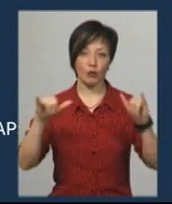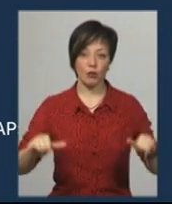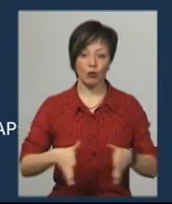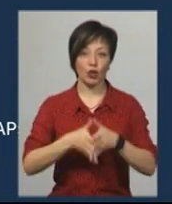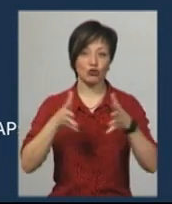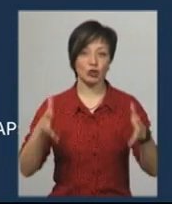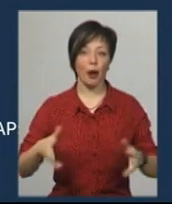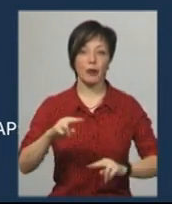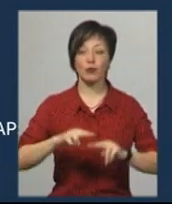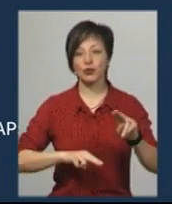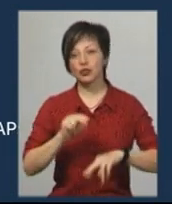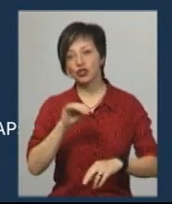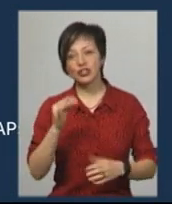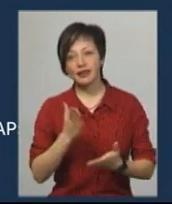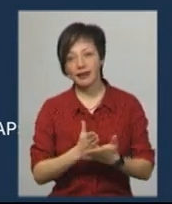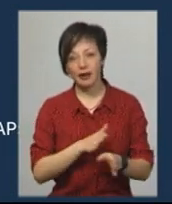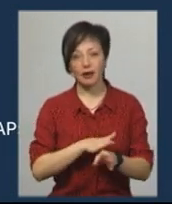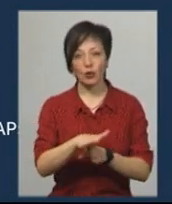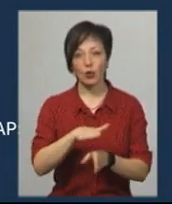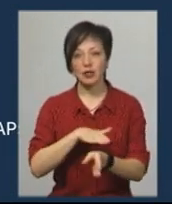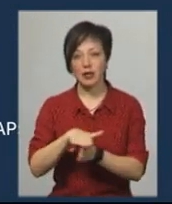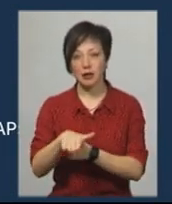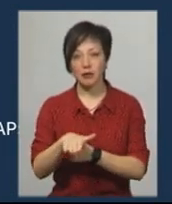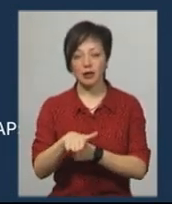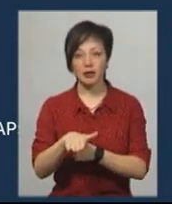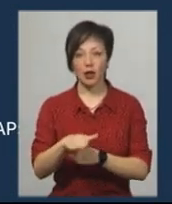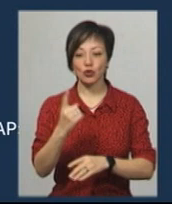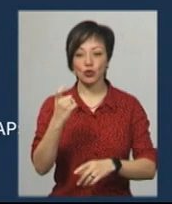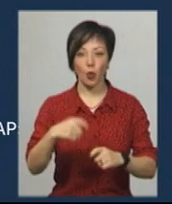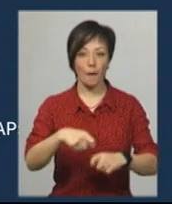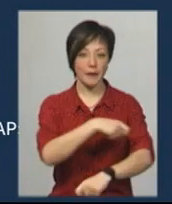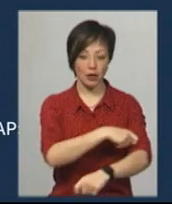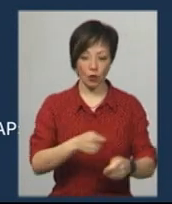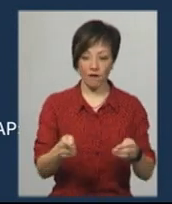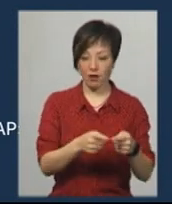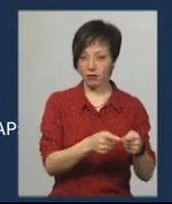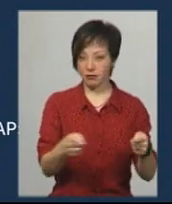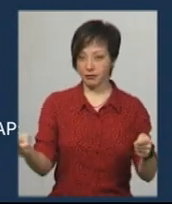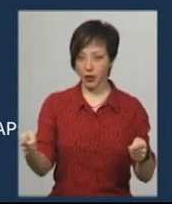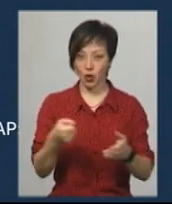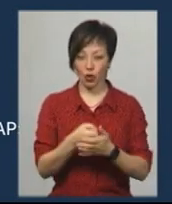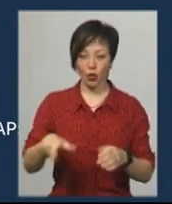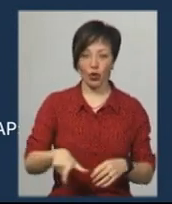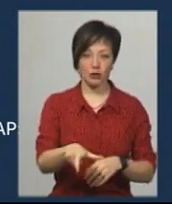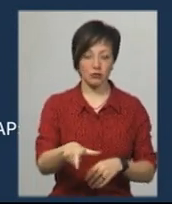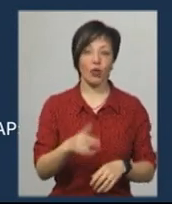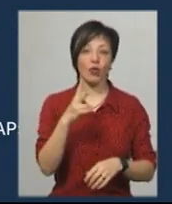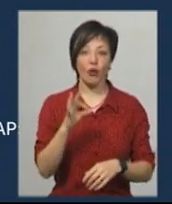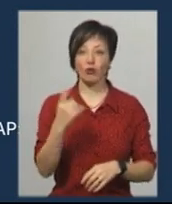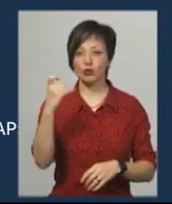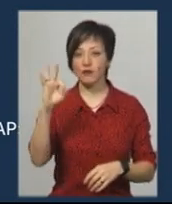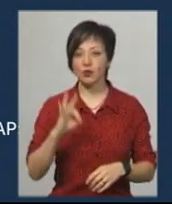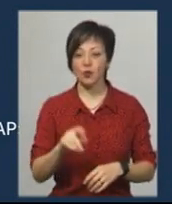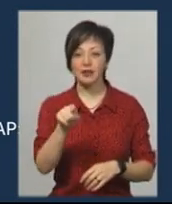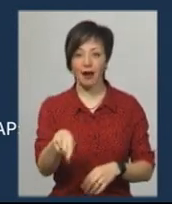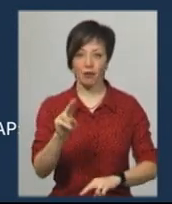будівництва і ще там є дотримання 100-метрової зони, але 100% будь-який об'єкт,